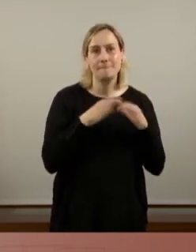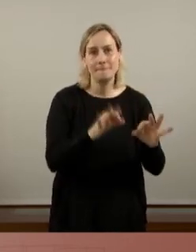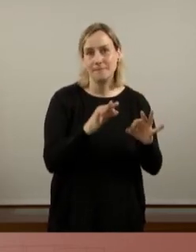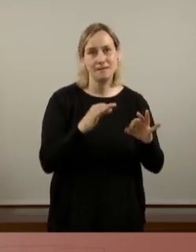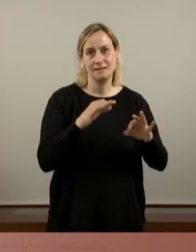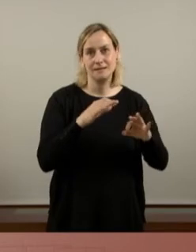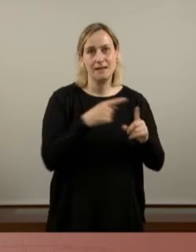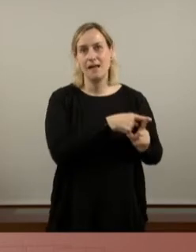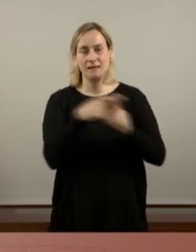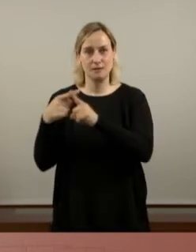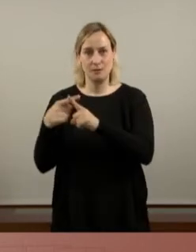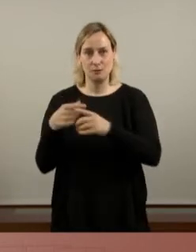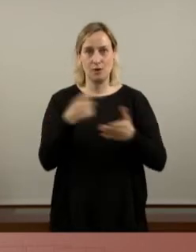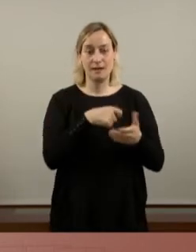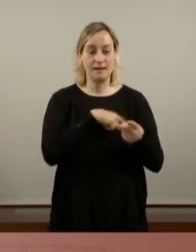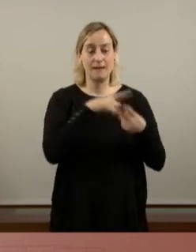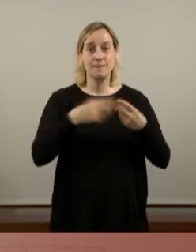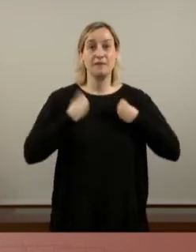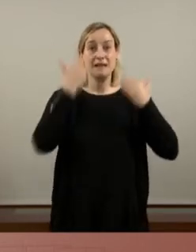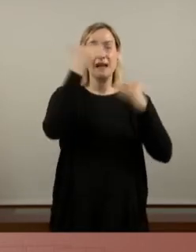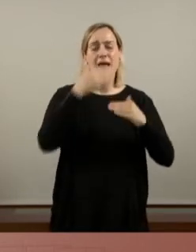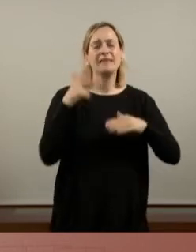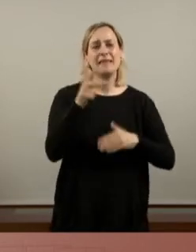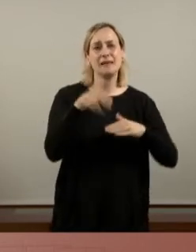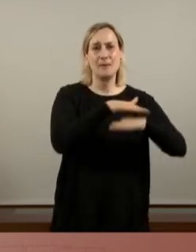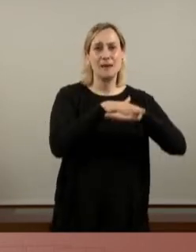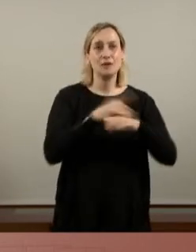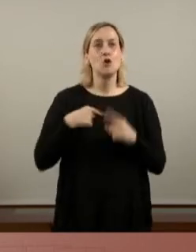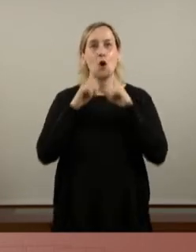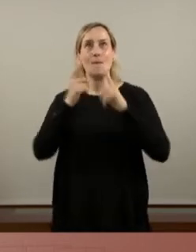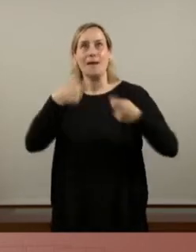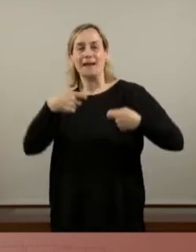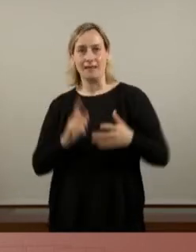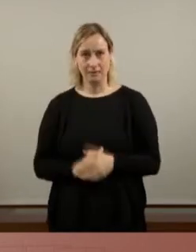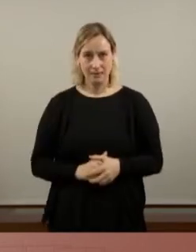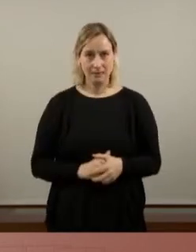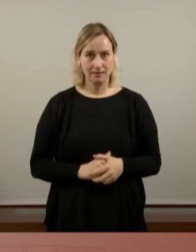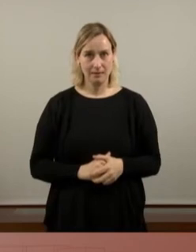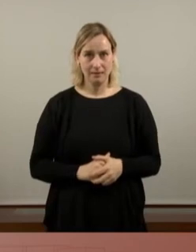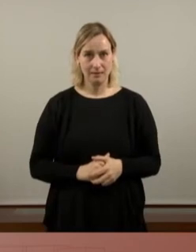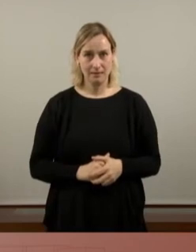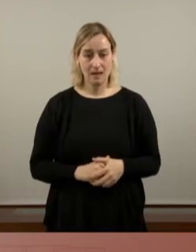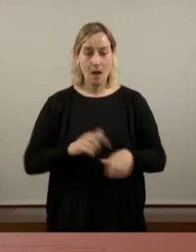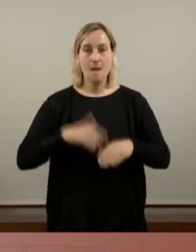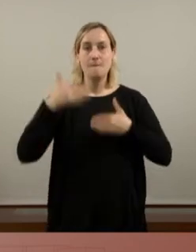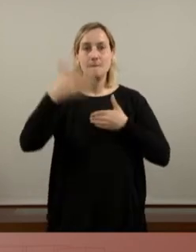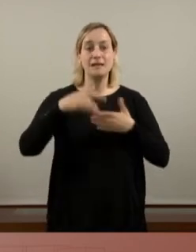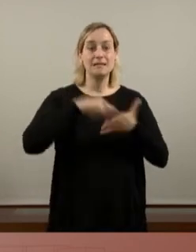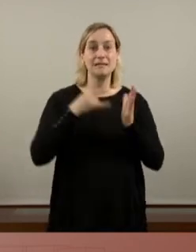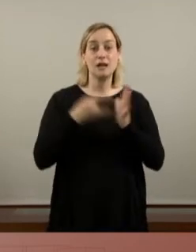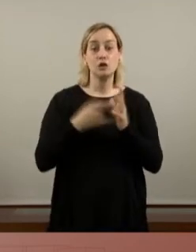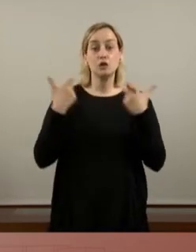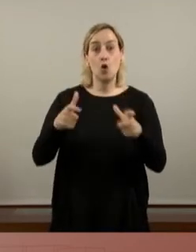distribució de la renda. L'habitatge com a dret bàsic i no com a bé de mercat. Un pla de sector públic